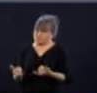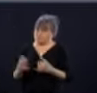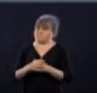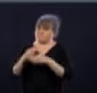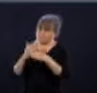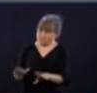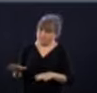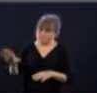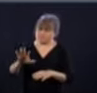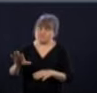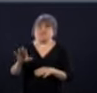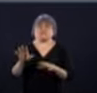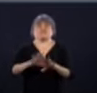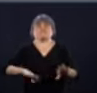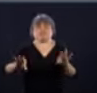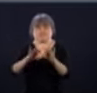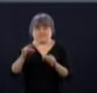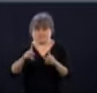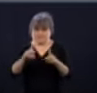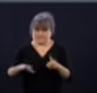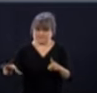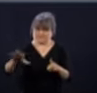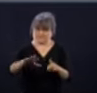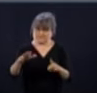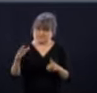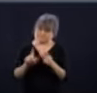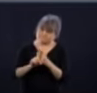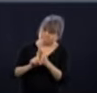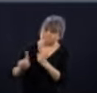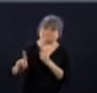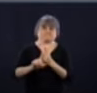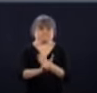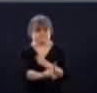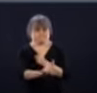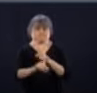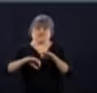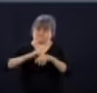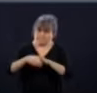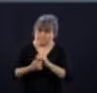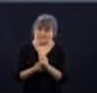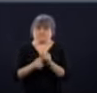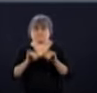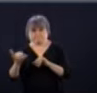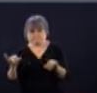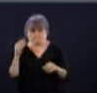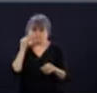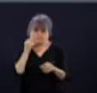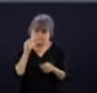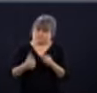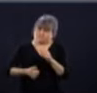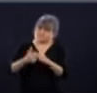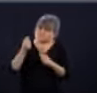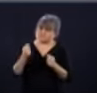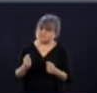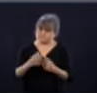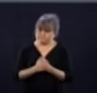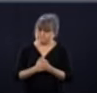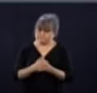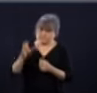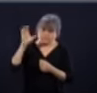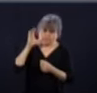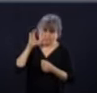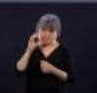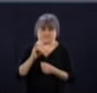évidemment, garder les mêmes consignes, appliquer les mêmes consignes, parce que si on voyait qu'il y avait une augmentation